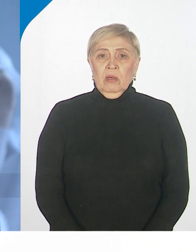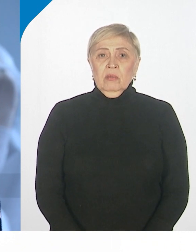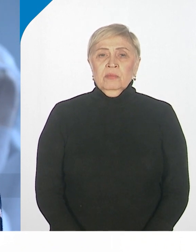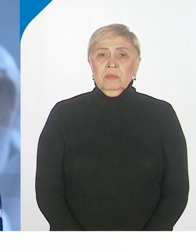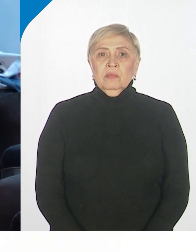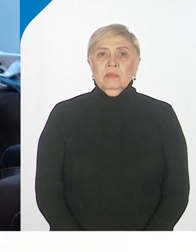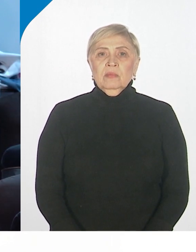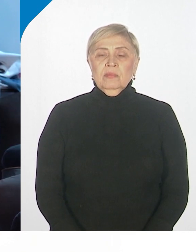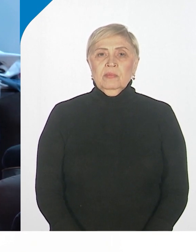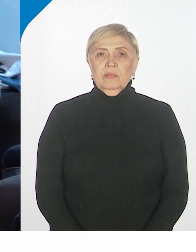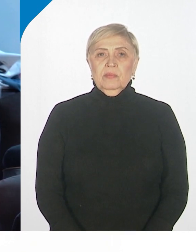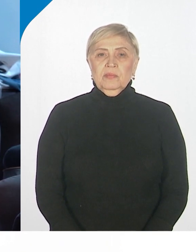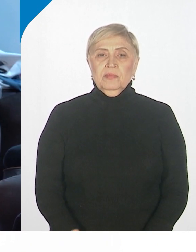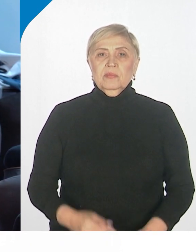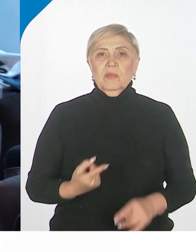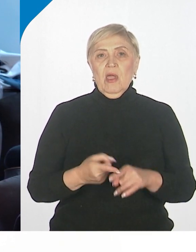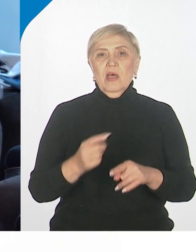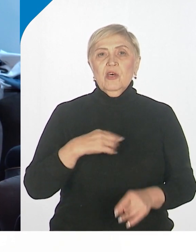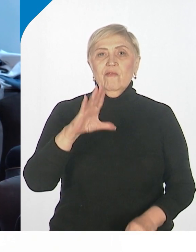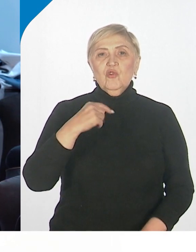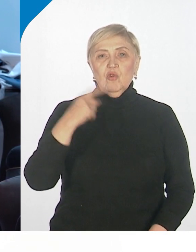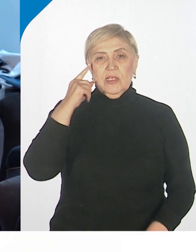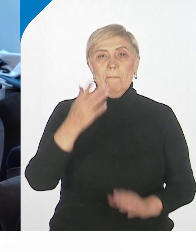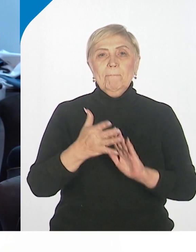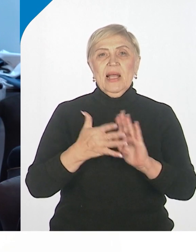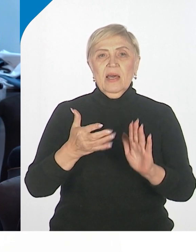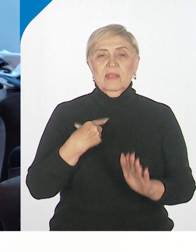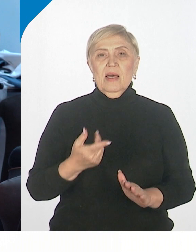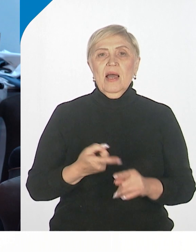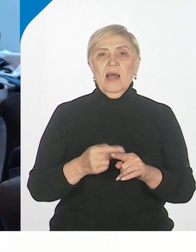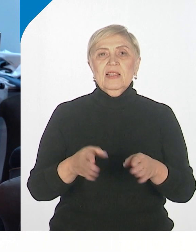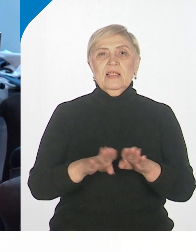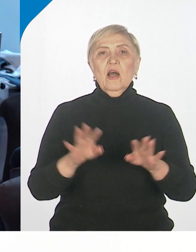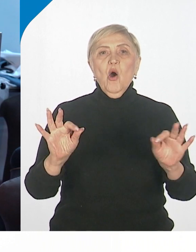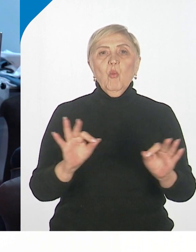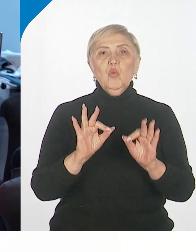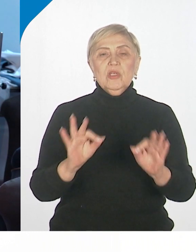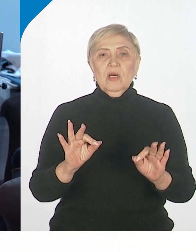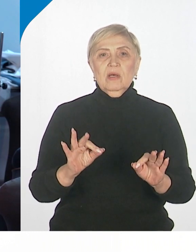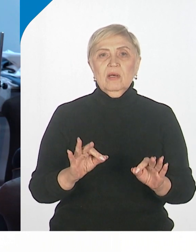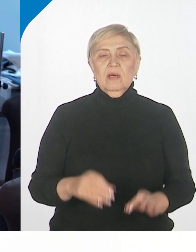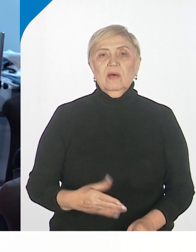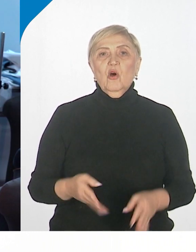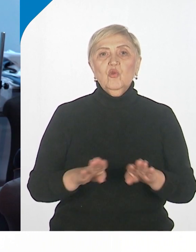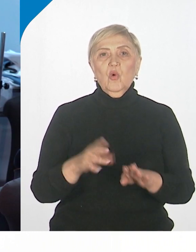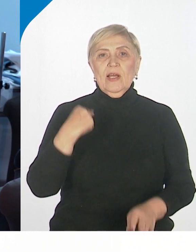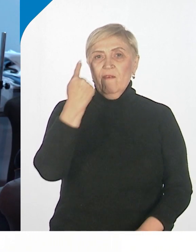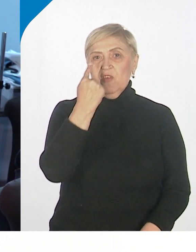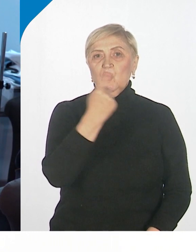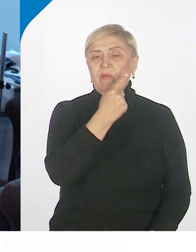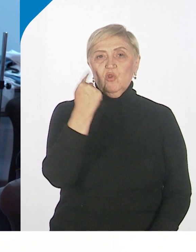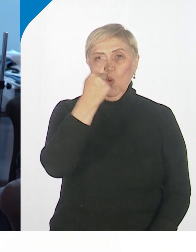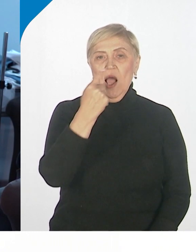и это все понятно это тоже это такая некая какая-то музыка только это визуальная музыка